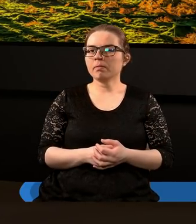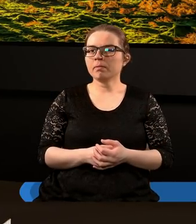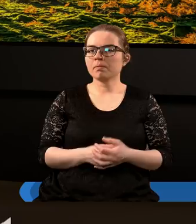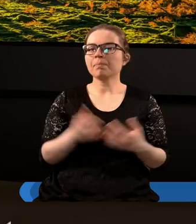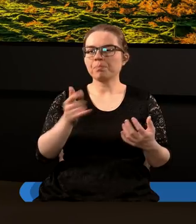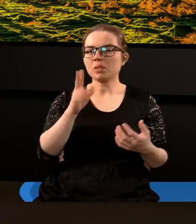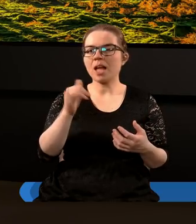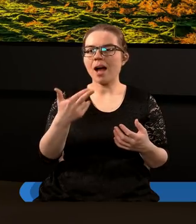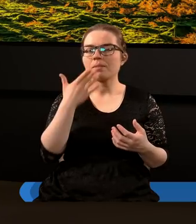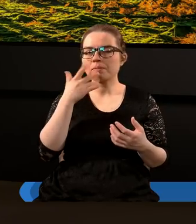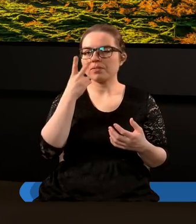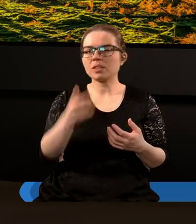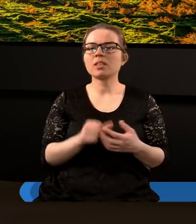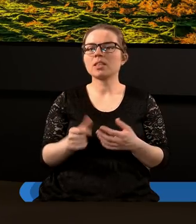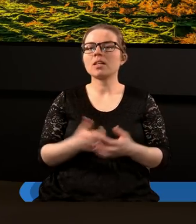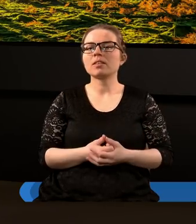Jan.